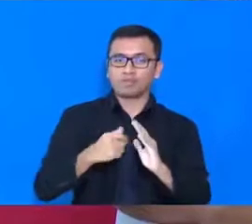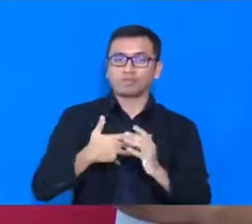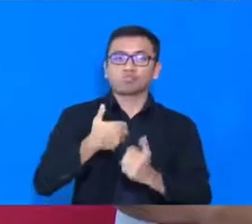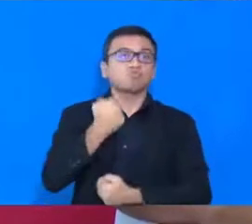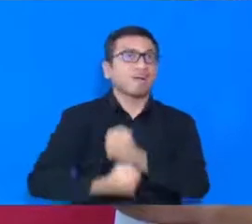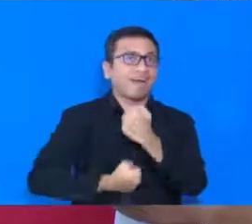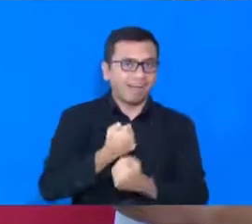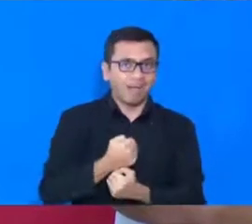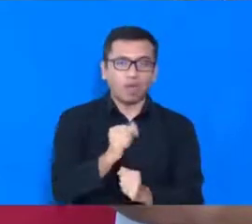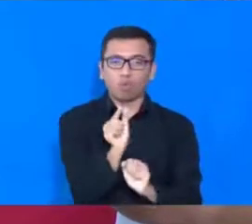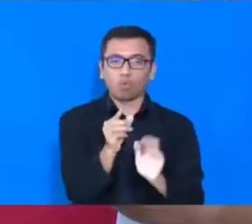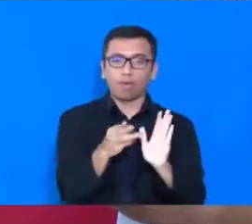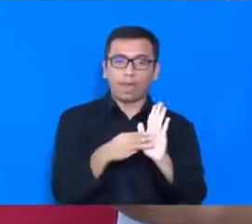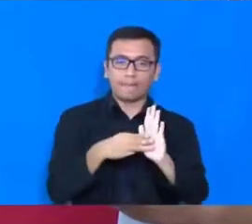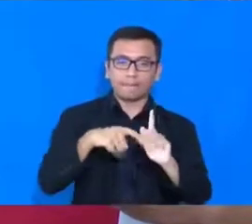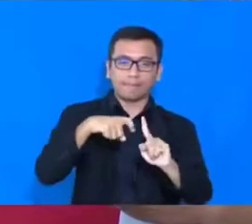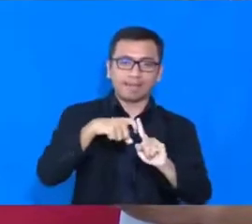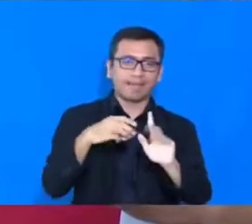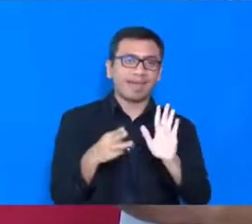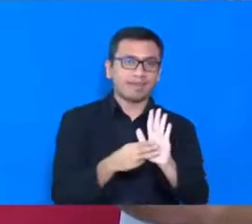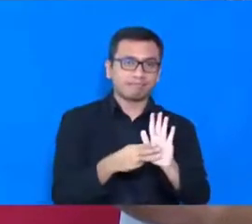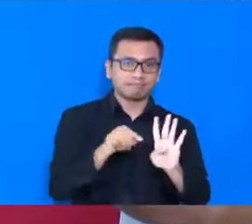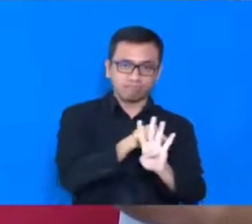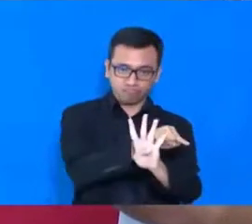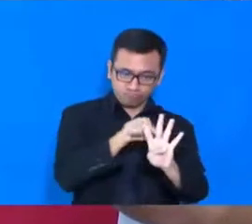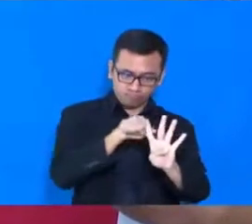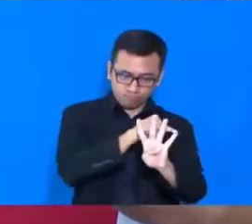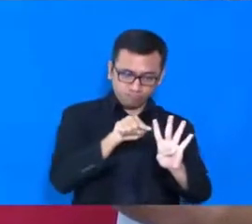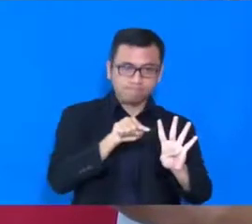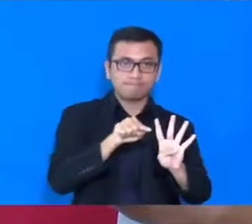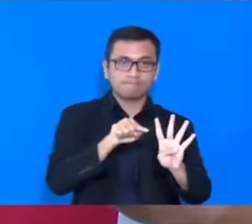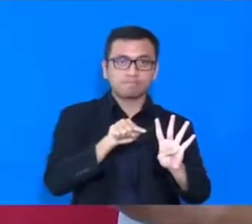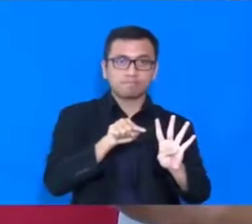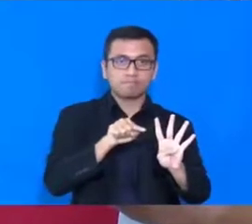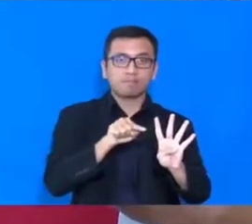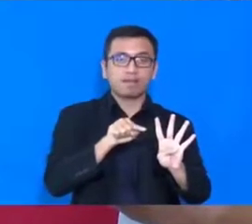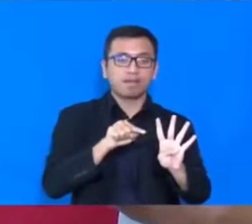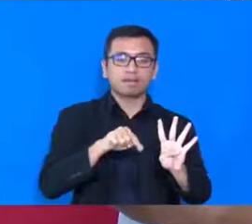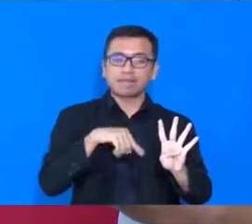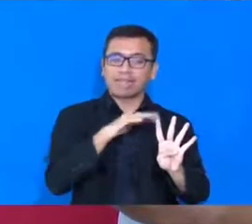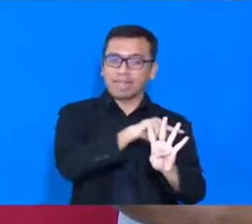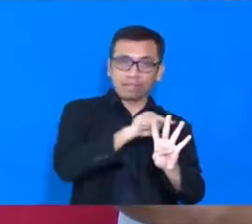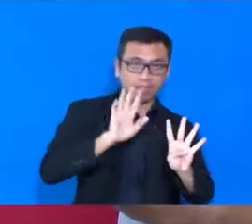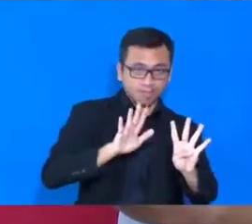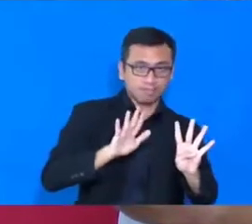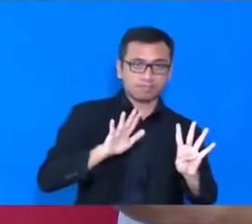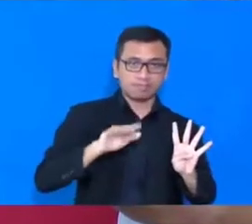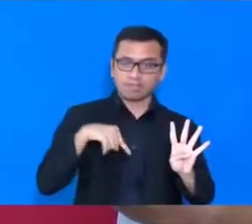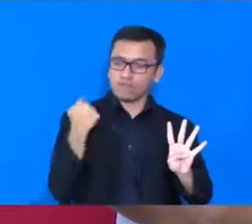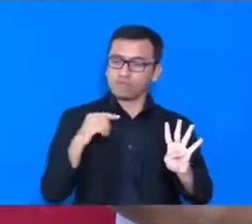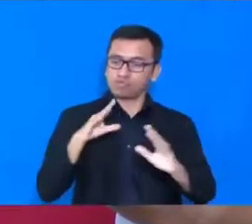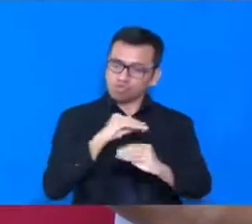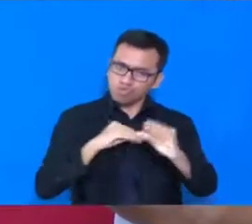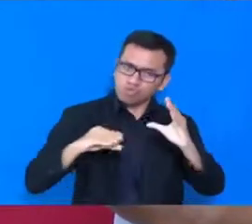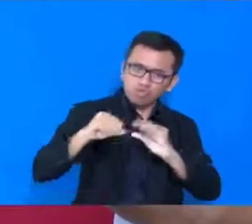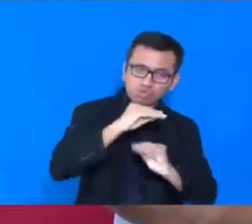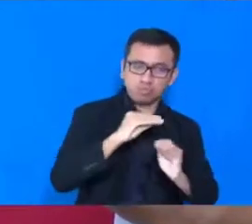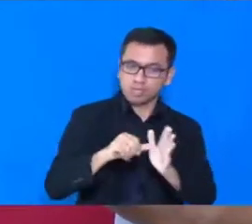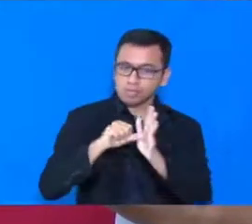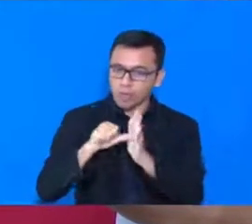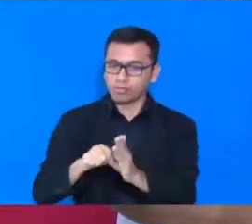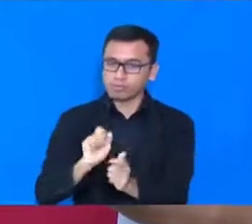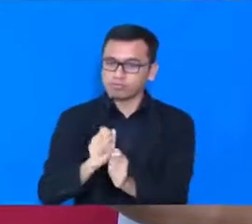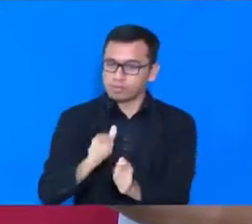dunia usaha UMKM, pelaku UMKM, akan terus, dalam waktu dekat kami gelontorkan, dan juga kami berharap, dari